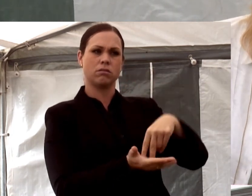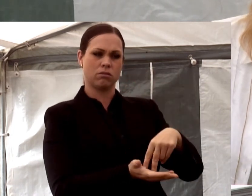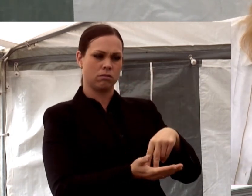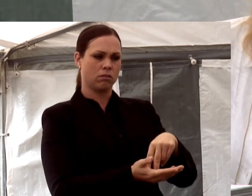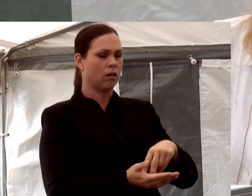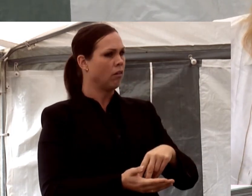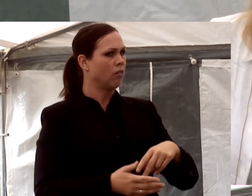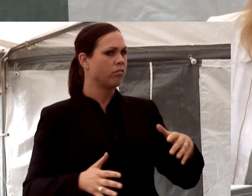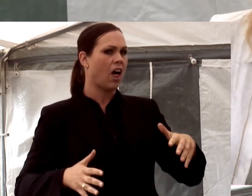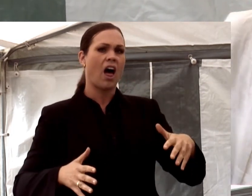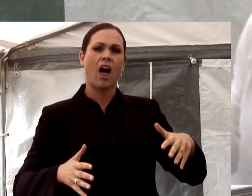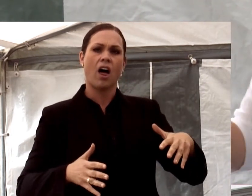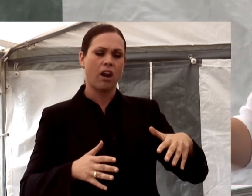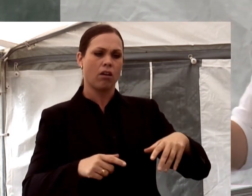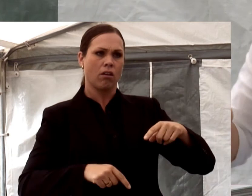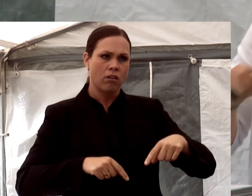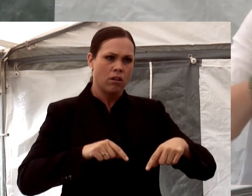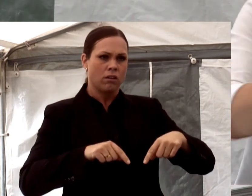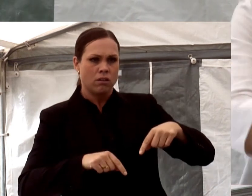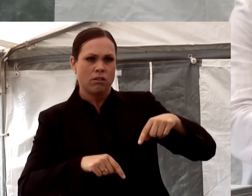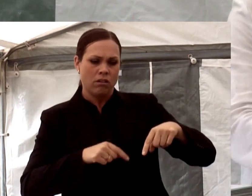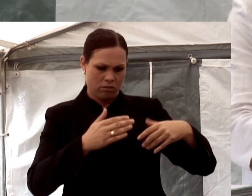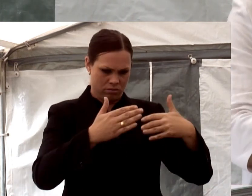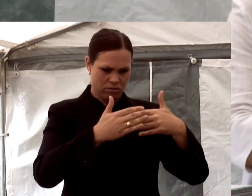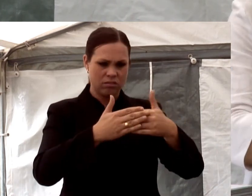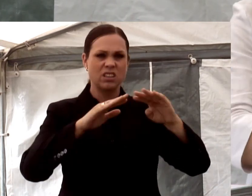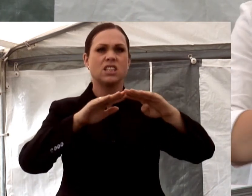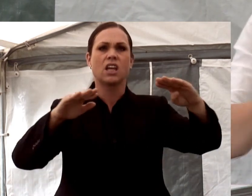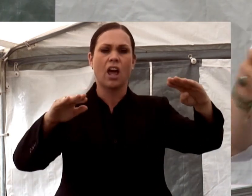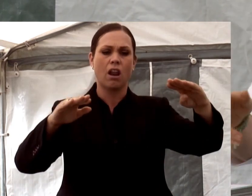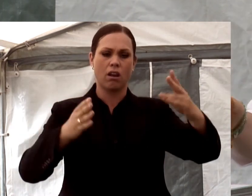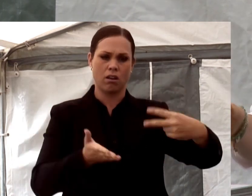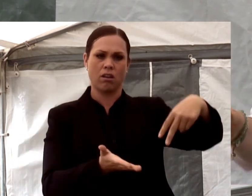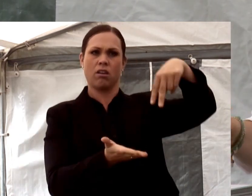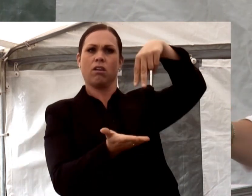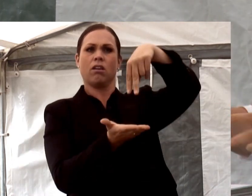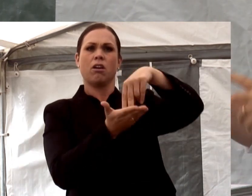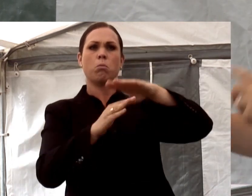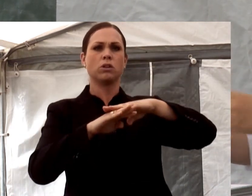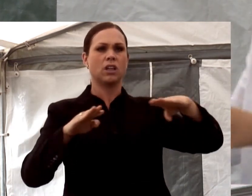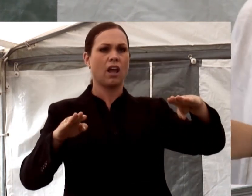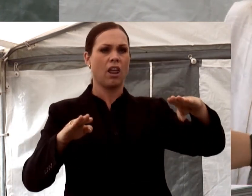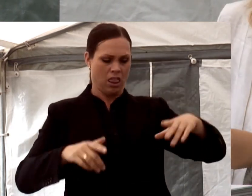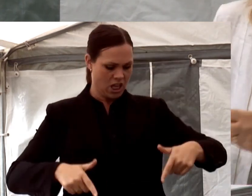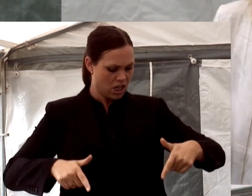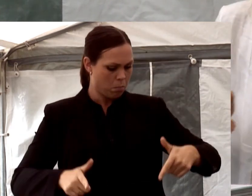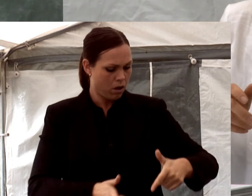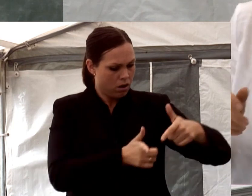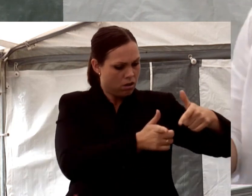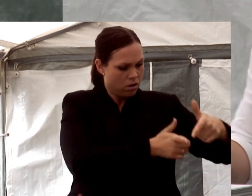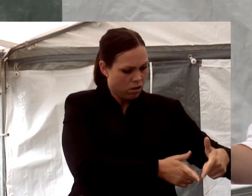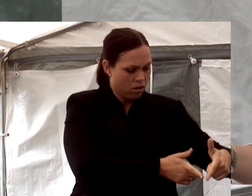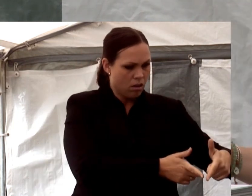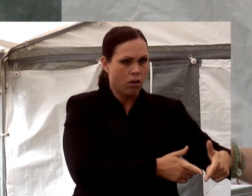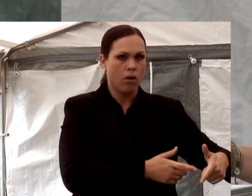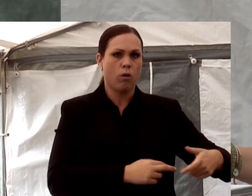Darrig och staplar fram till scenen. Och går upp på scenen, ställer sina käppar och tar